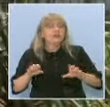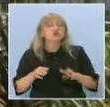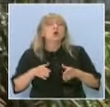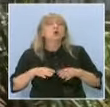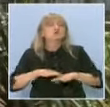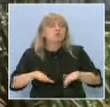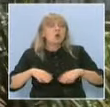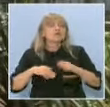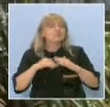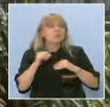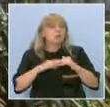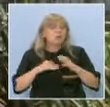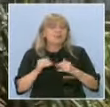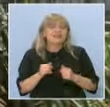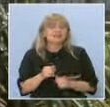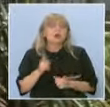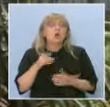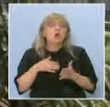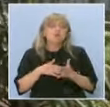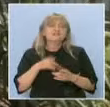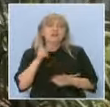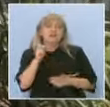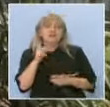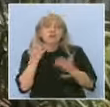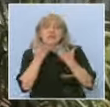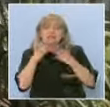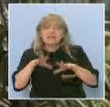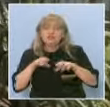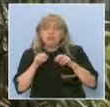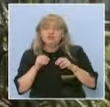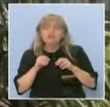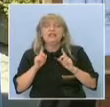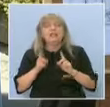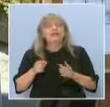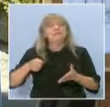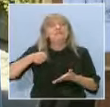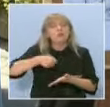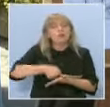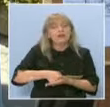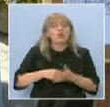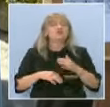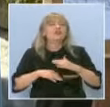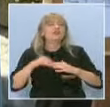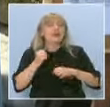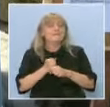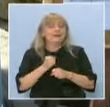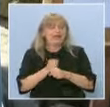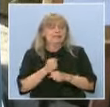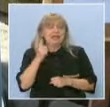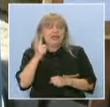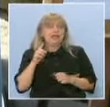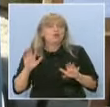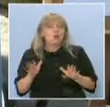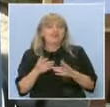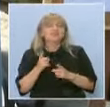Освен това, това, което са научили в самата експозиция на музея, след това трябва да го приложат на практика. Едно от нещата,